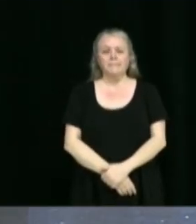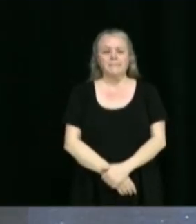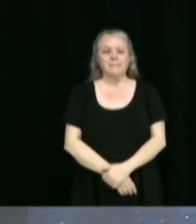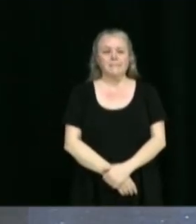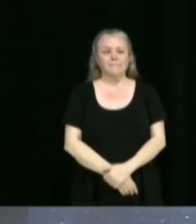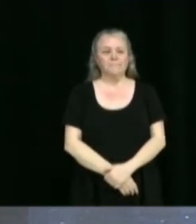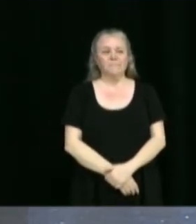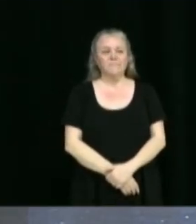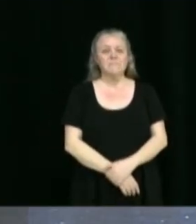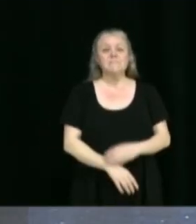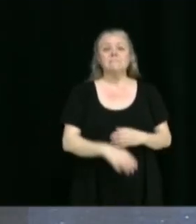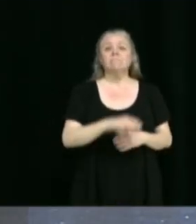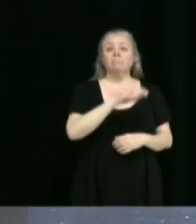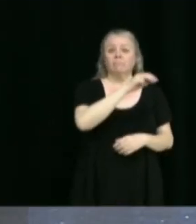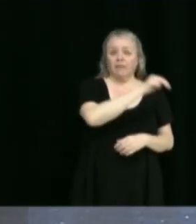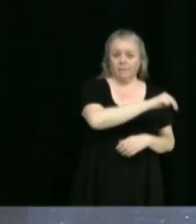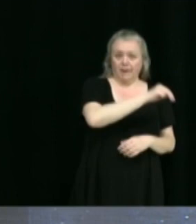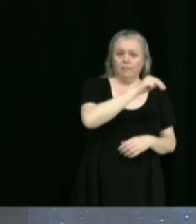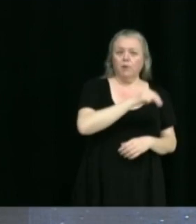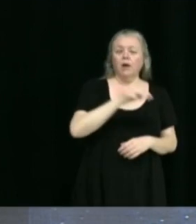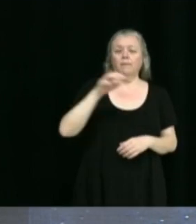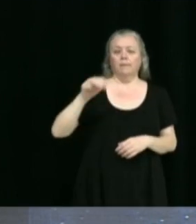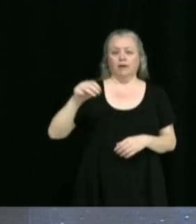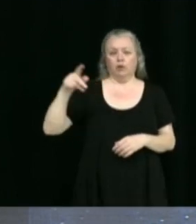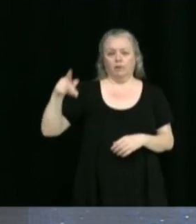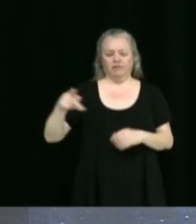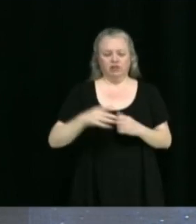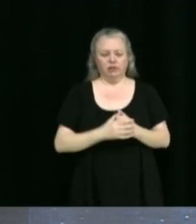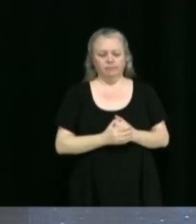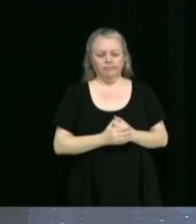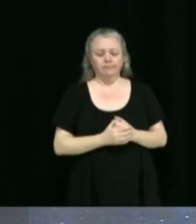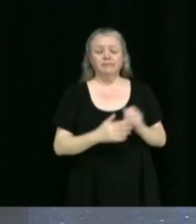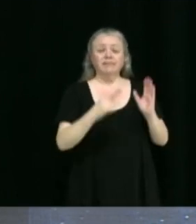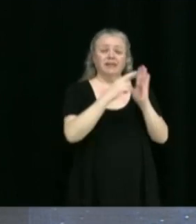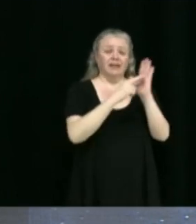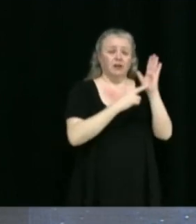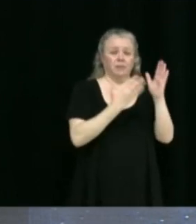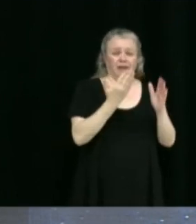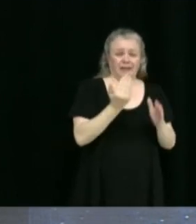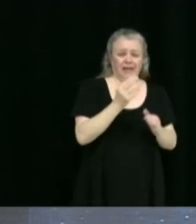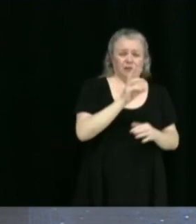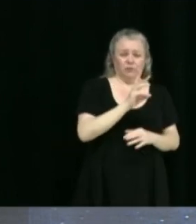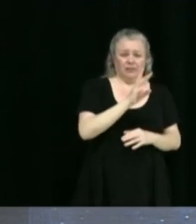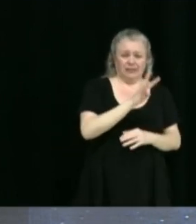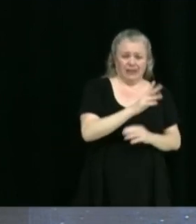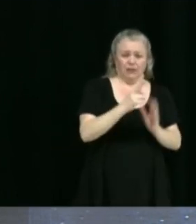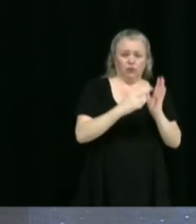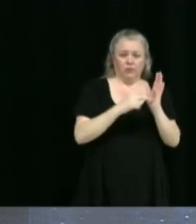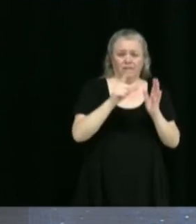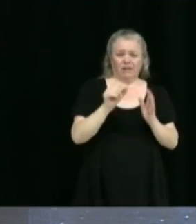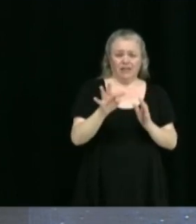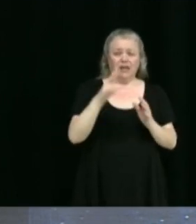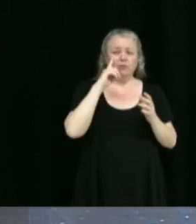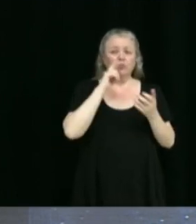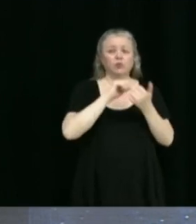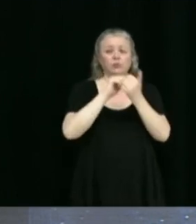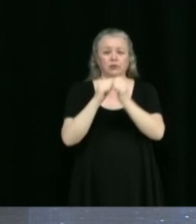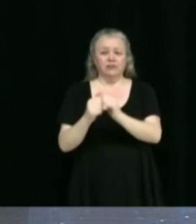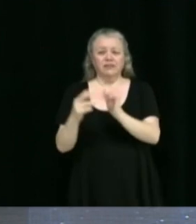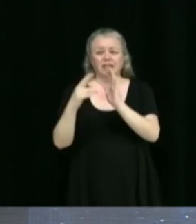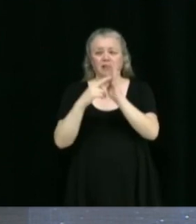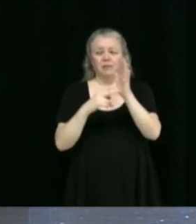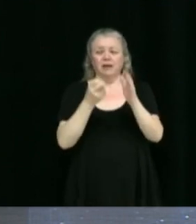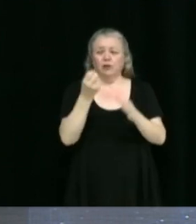Marc Morin et Michael Provencher Adoption du règlement 1564-2024 modifiant le règlement